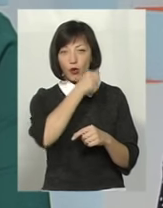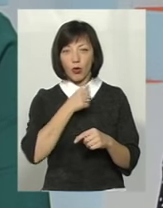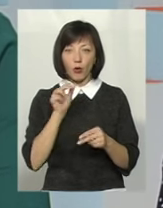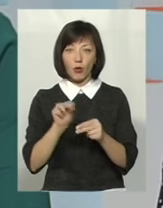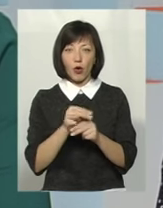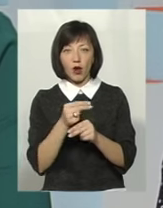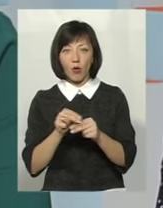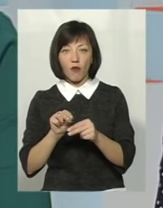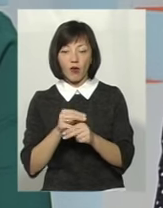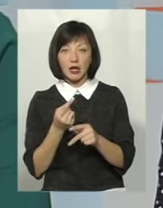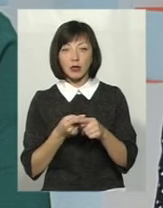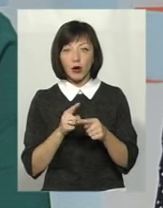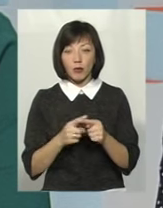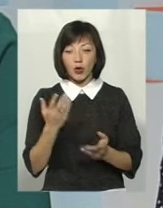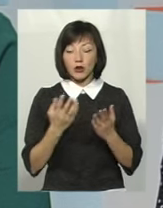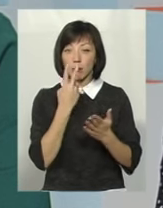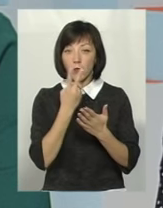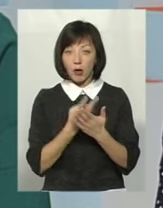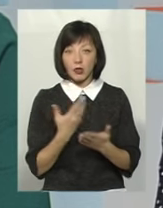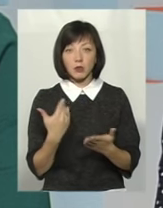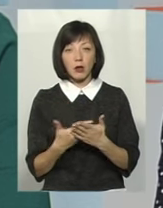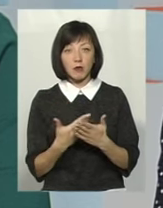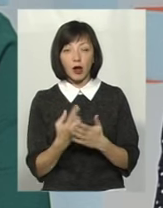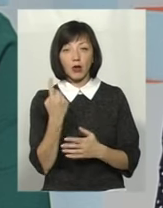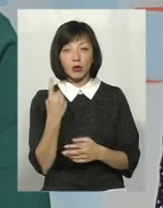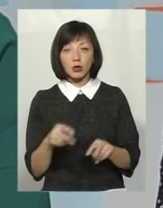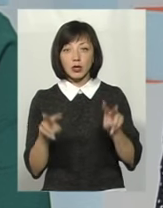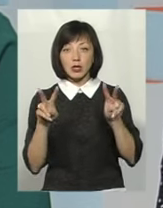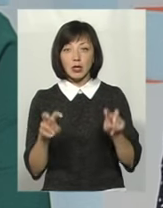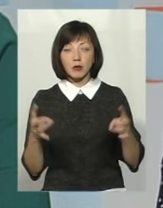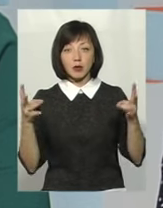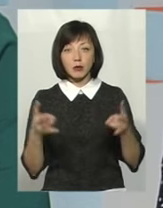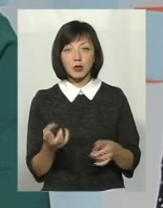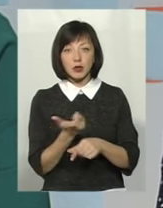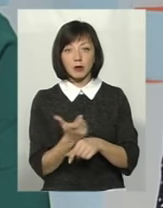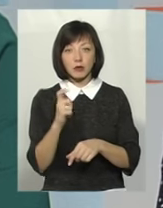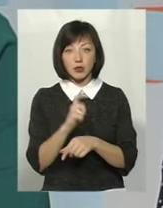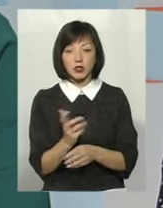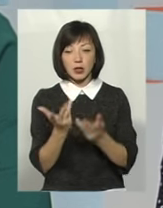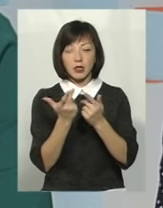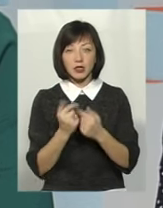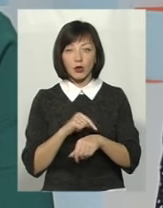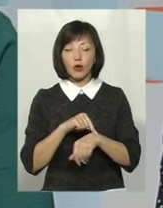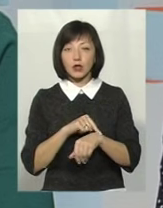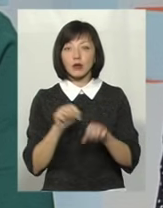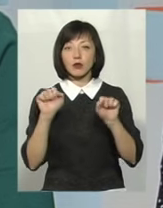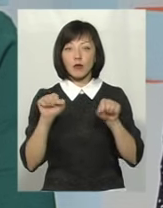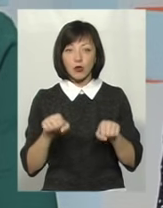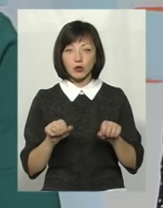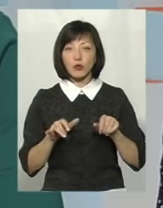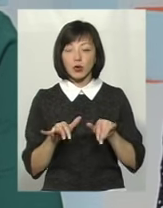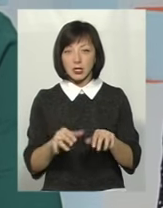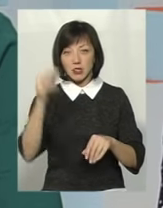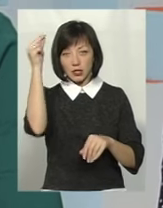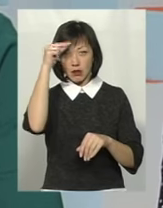коригувати. І тому, якщо ми бачимо, що, наприклад, на одну тему нам необхідна більша кількість годин, ми можемо в процесі вже